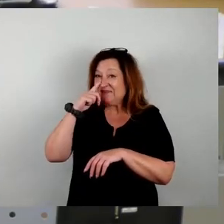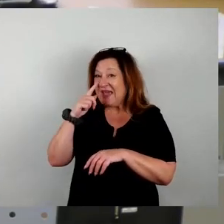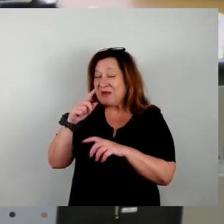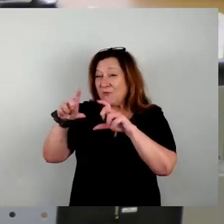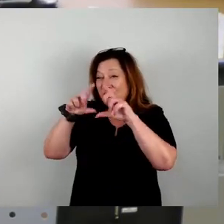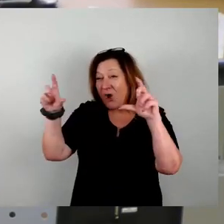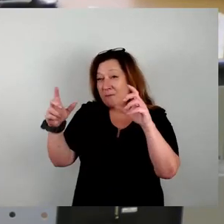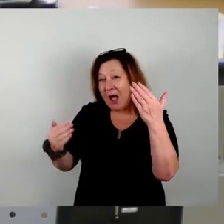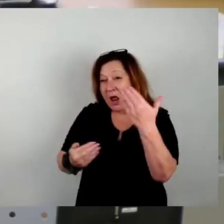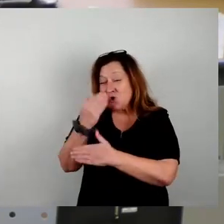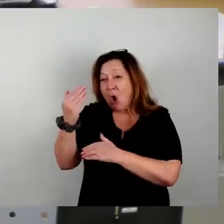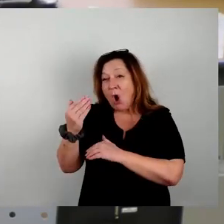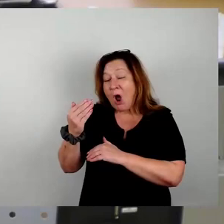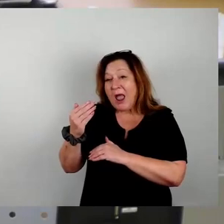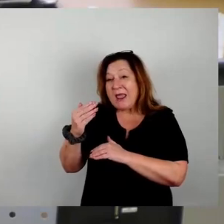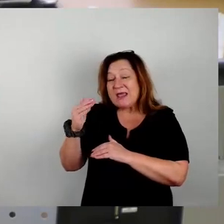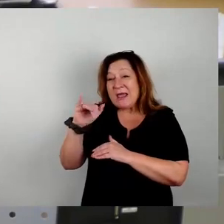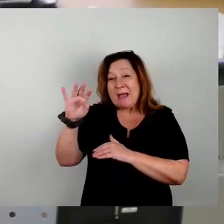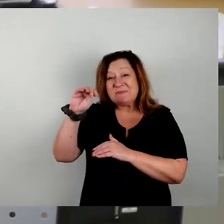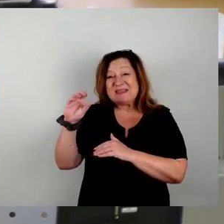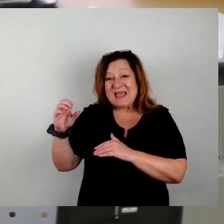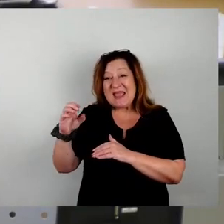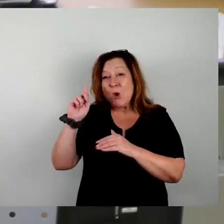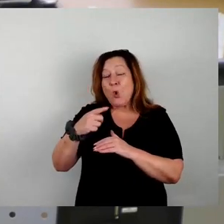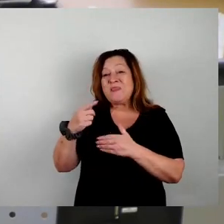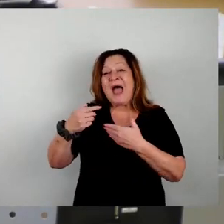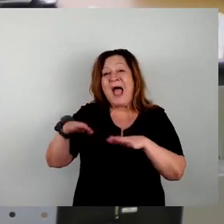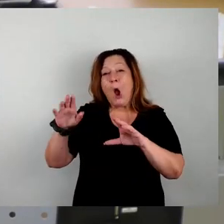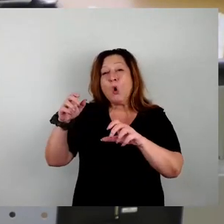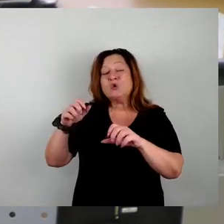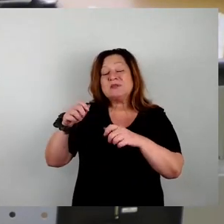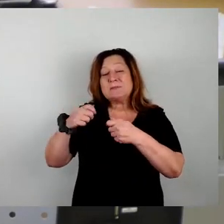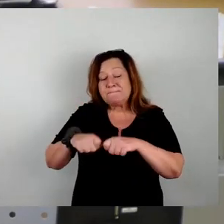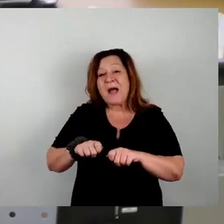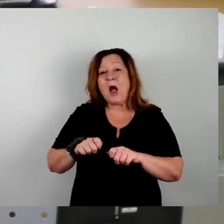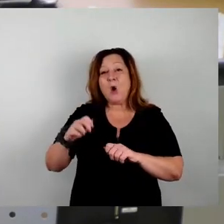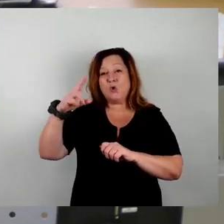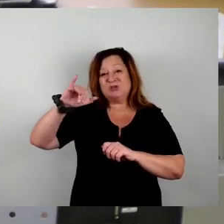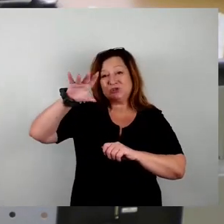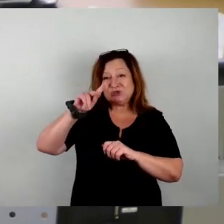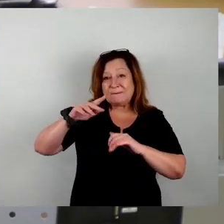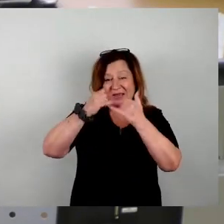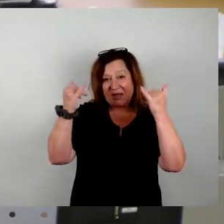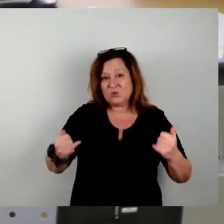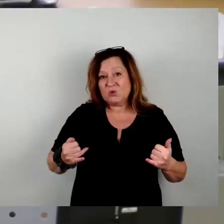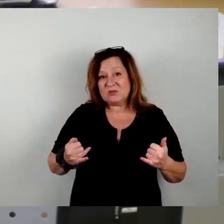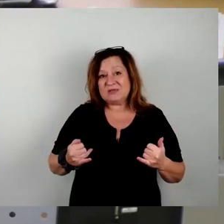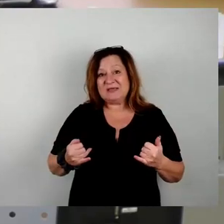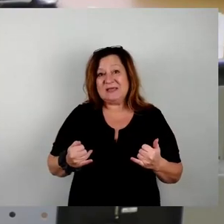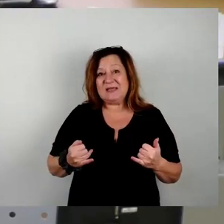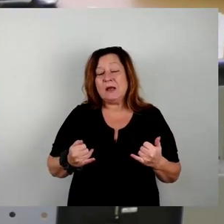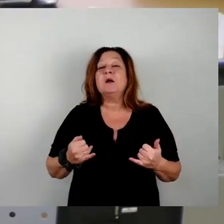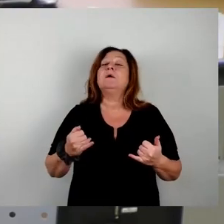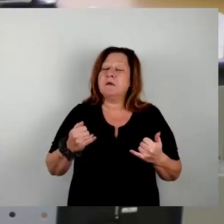TSMC und den Ausbau der Chip-Industrie in Dresden will, und wir Grünen bekennen uns dazu, denn